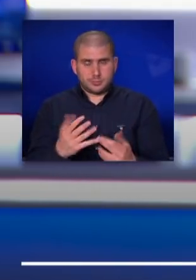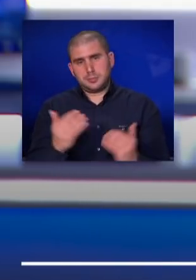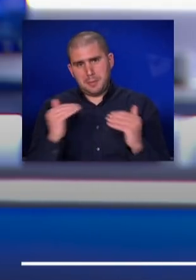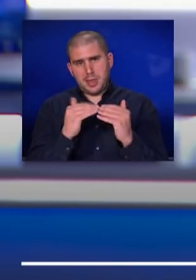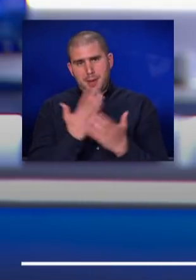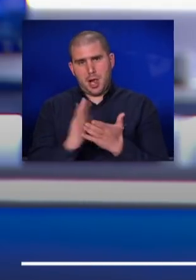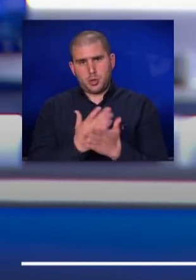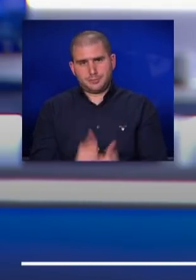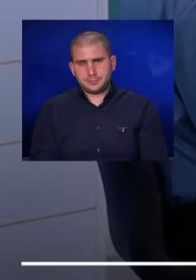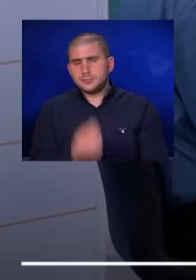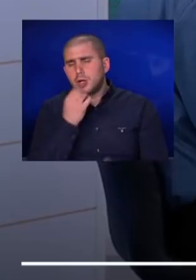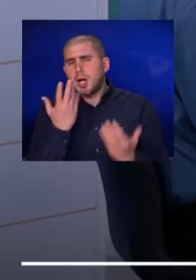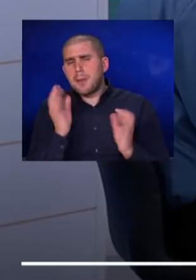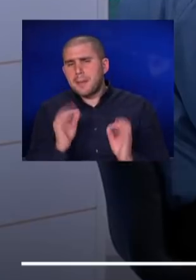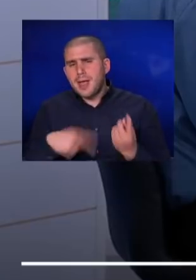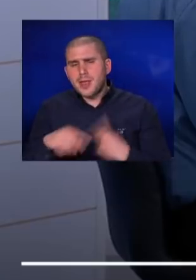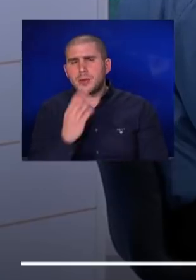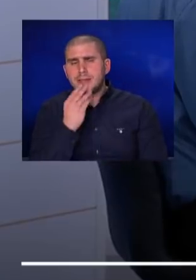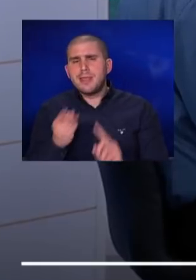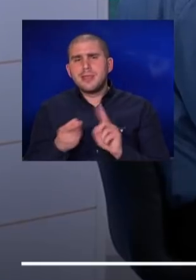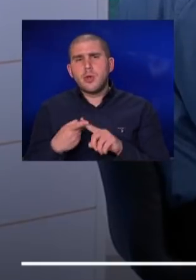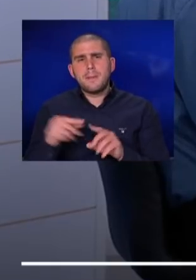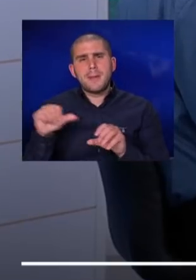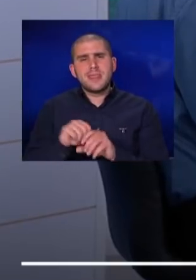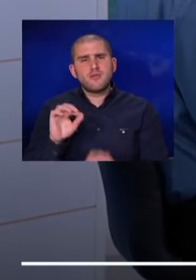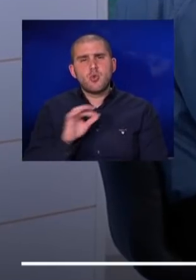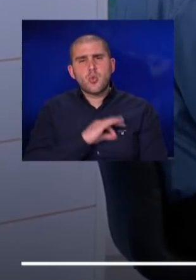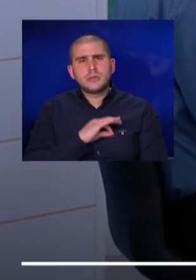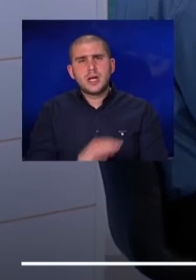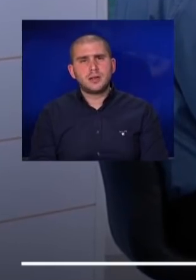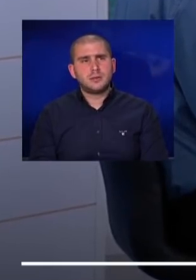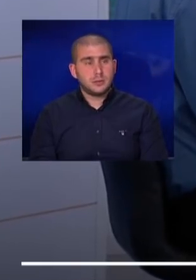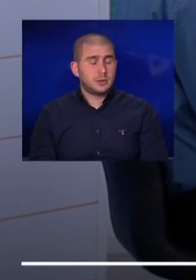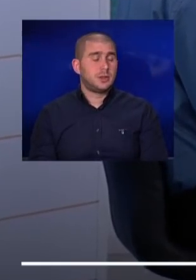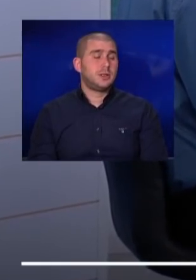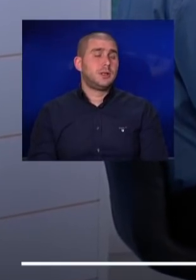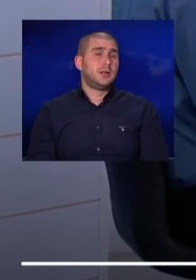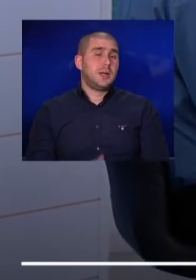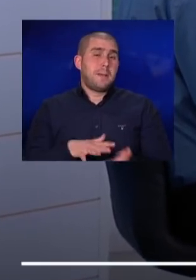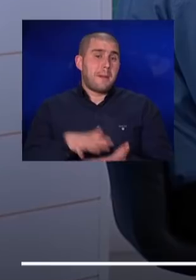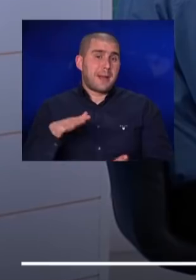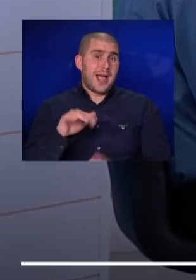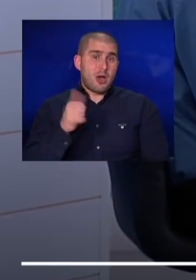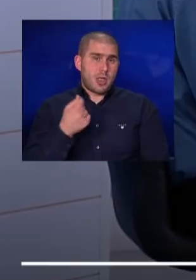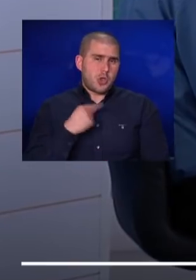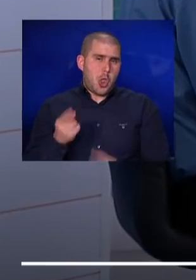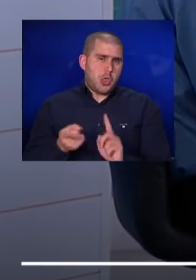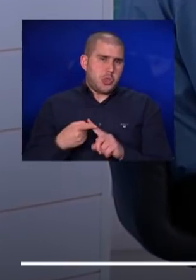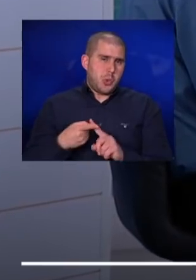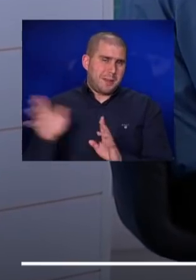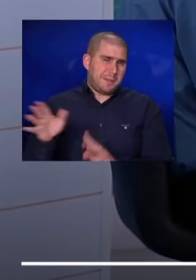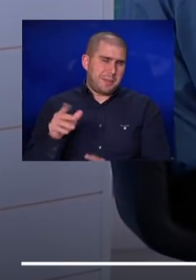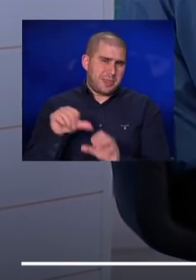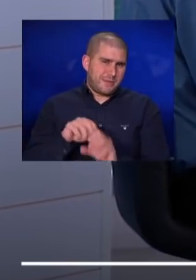החלטות. עד כמה אנחנו, הישראלים, תלויים בנפט רוסי? אז במעגל הראשון, לשמחתנו, אנחנו לא תלויים בנפט רוסי,